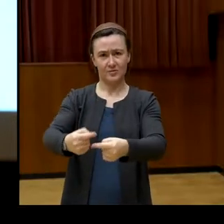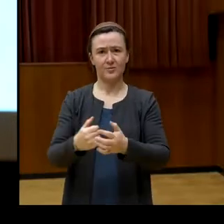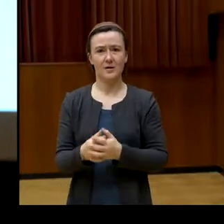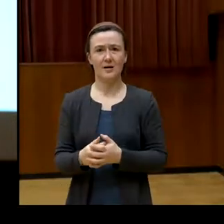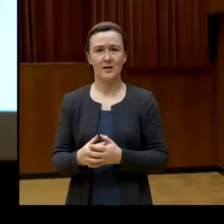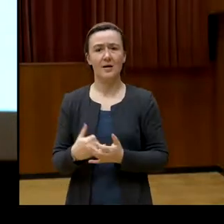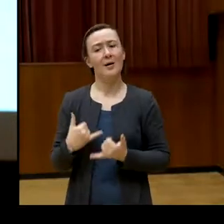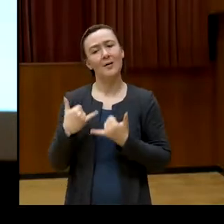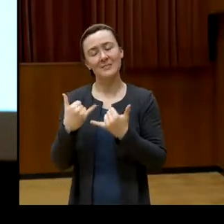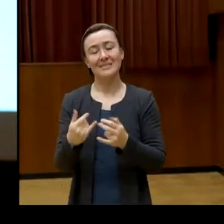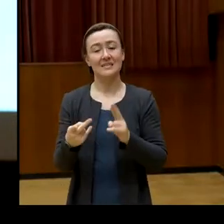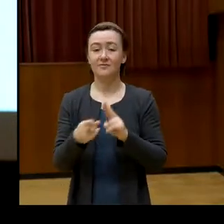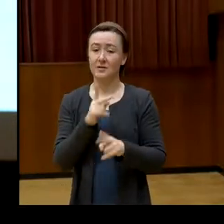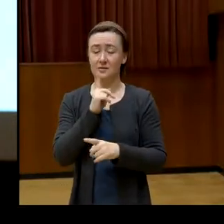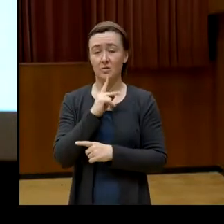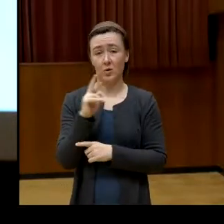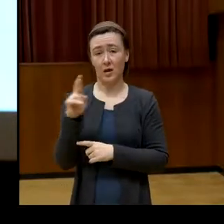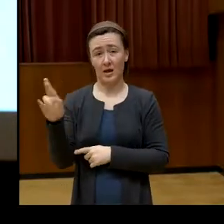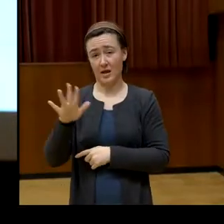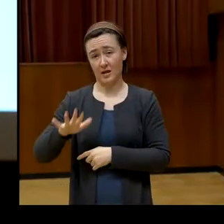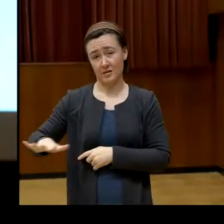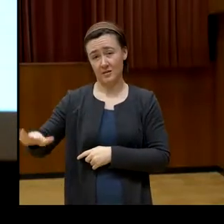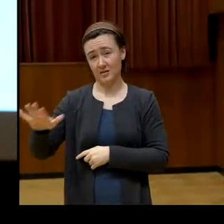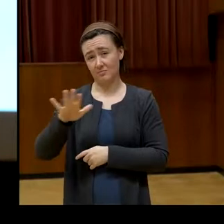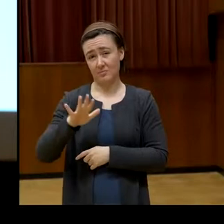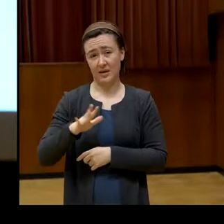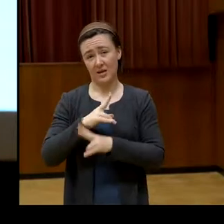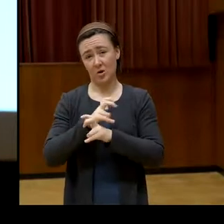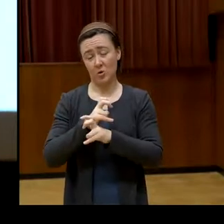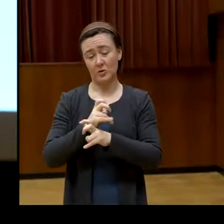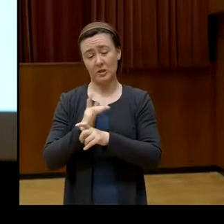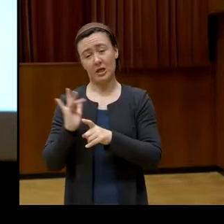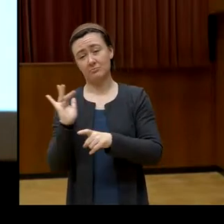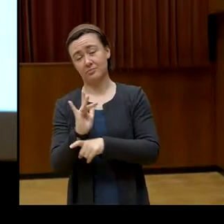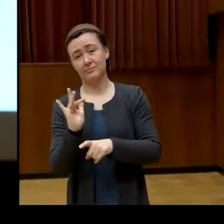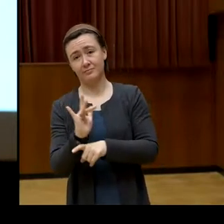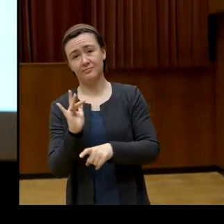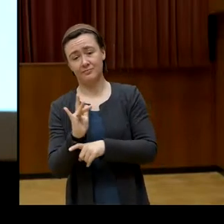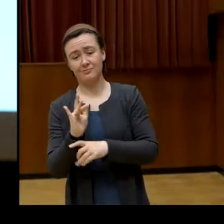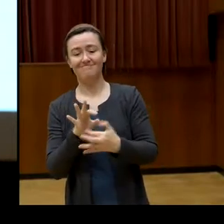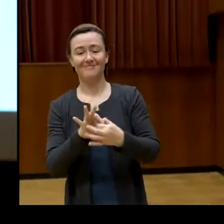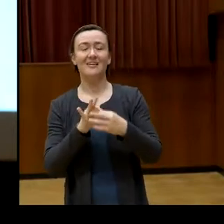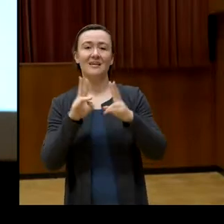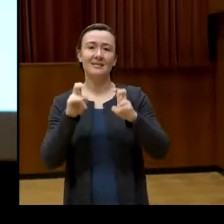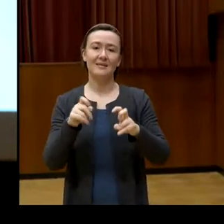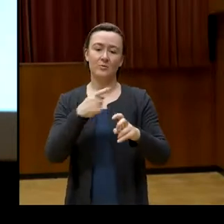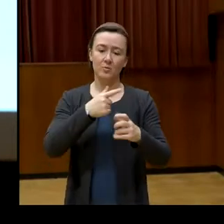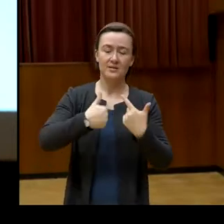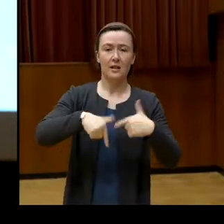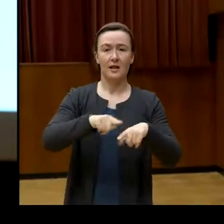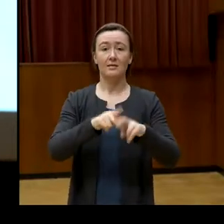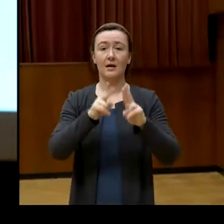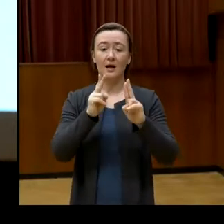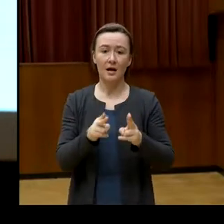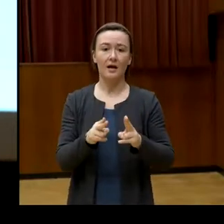angegriffen oder in Frage gestellt wurde, im Hinblick auf Konflikte und Konfliktfähigkeit in unserem Land?